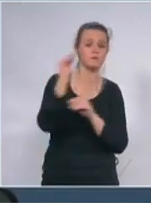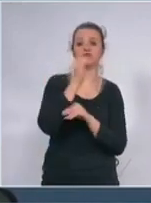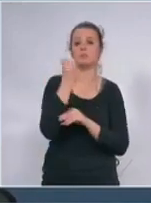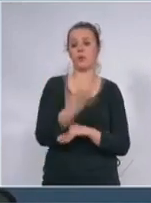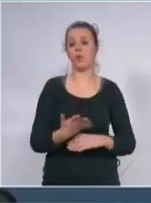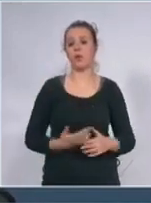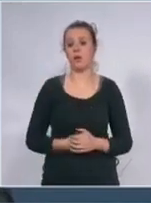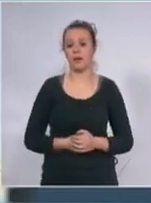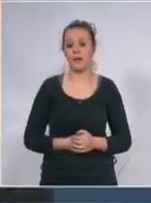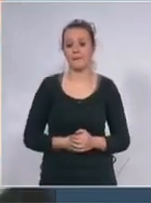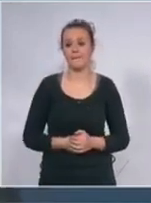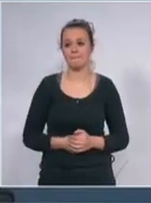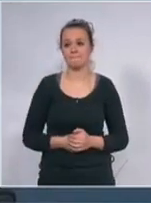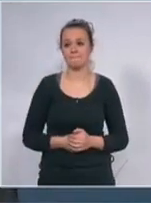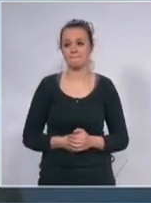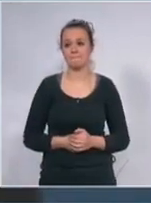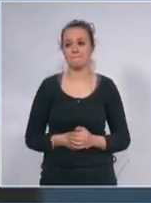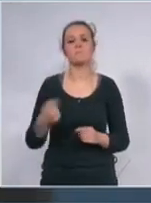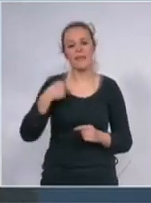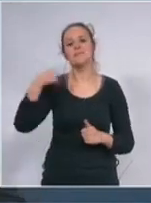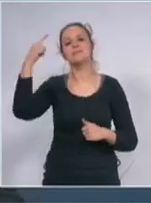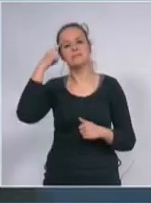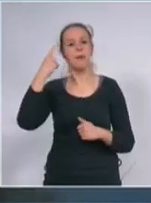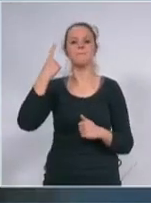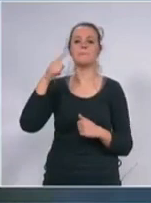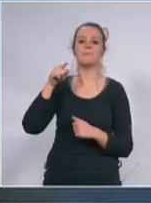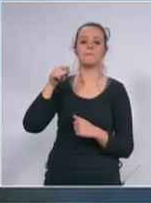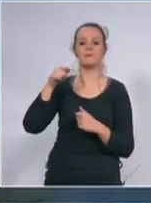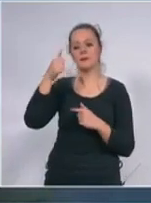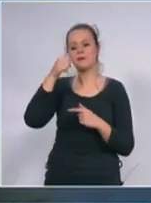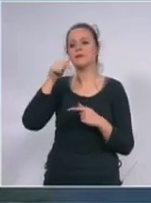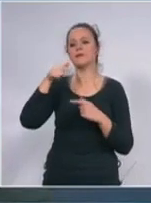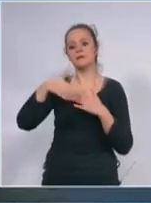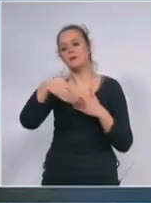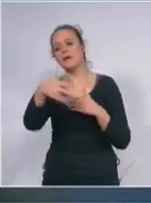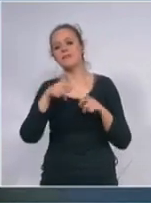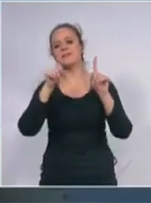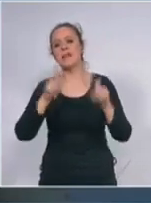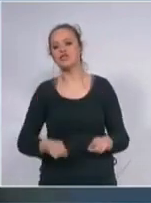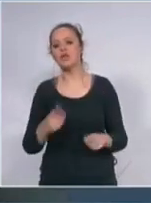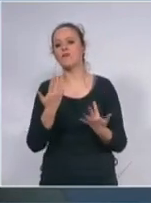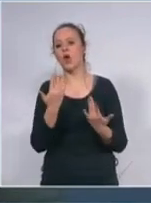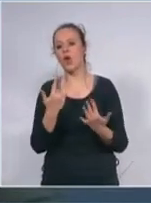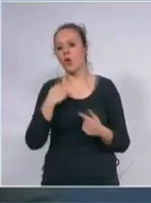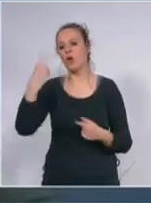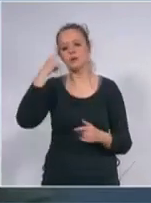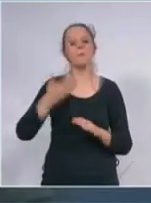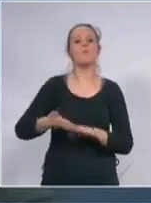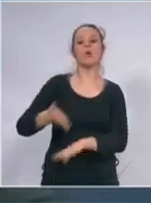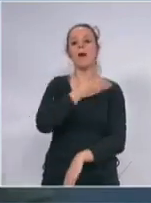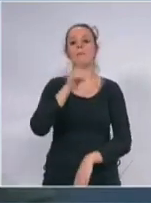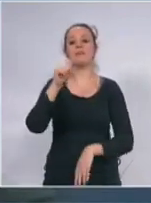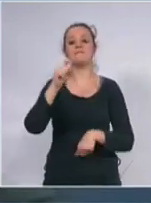bukvalno sutra jer ja znam šta je u pipelineu ja znam šta je to što čekamo kroz testove znam uvijek 12 sati u napred